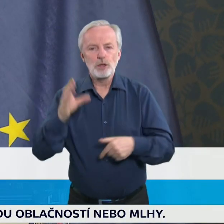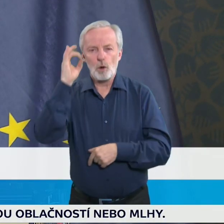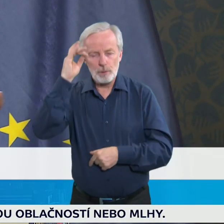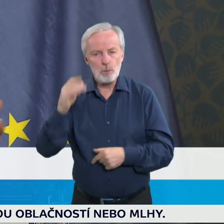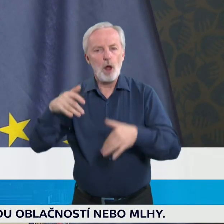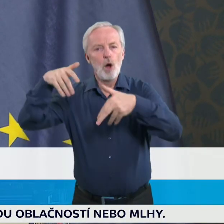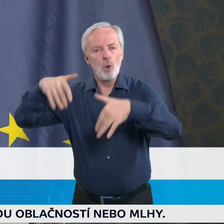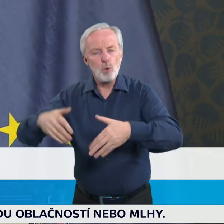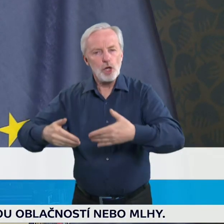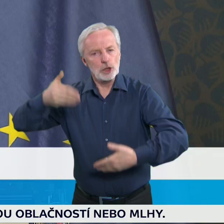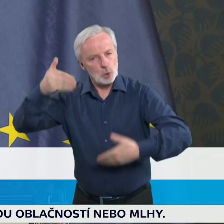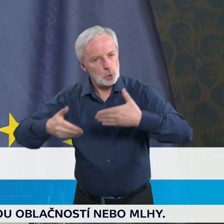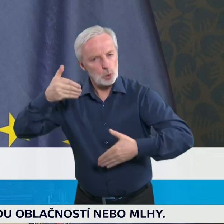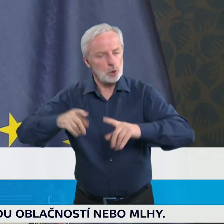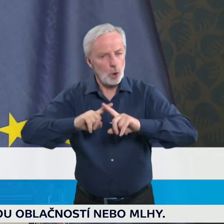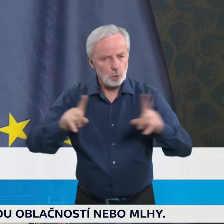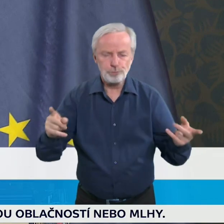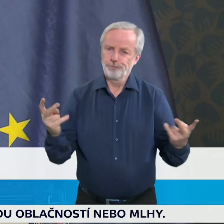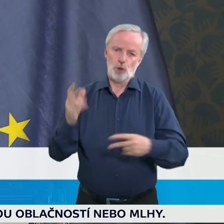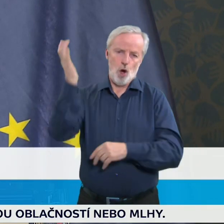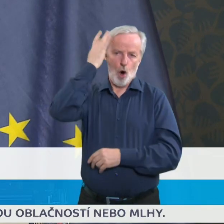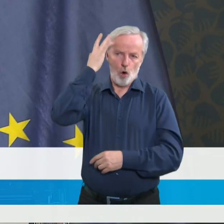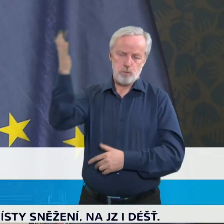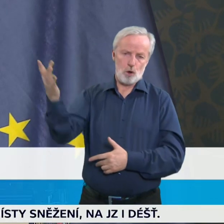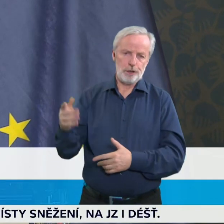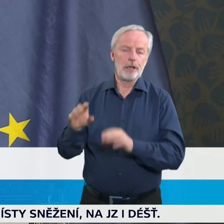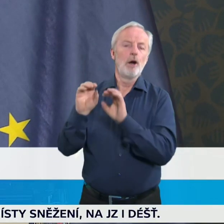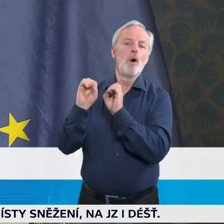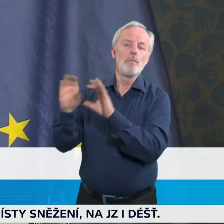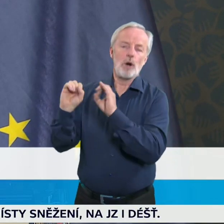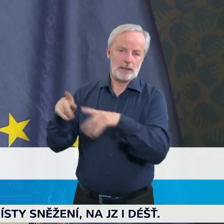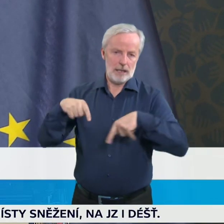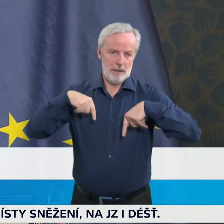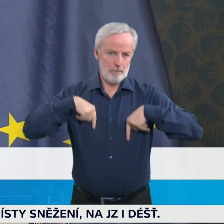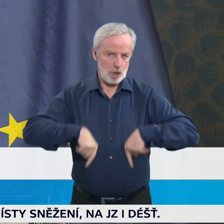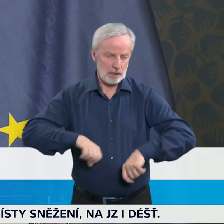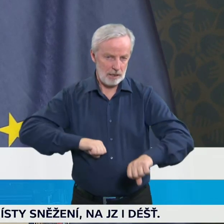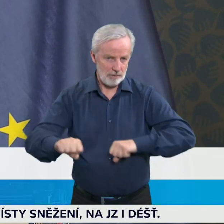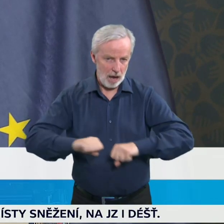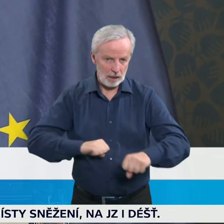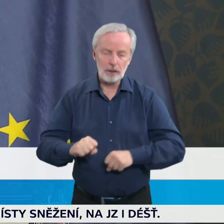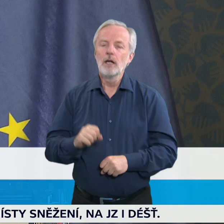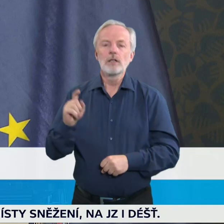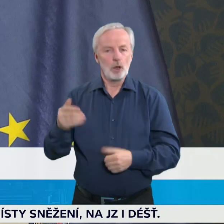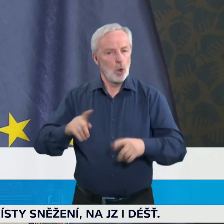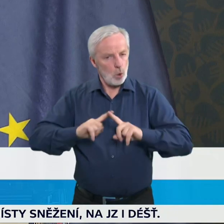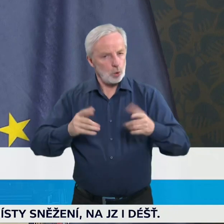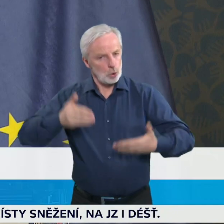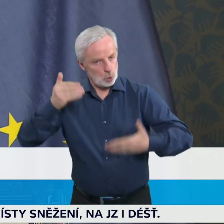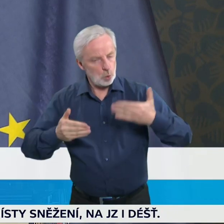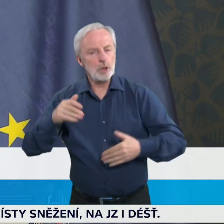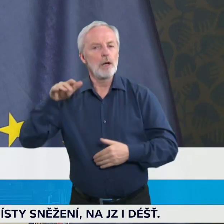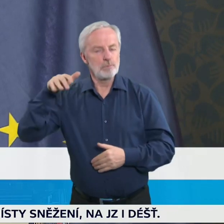odborník, jako poradce pana premiéra, takže na řadě jednání je přítomen. A obecně